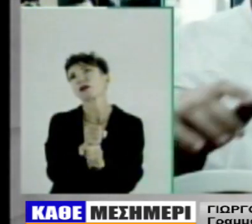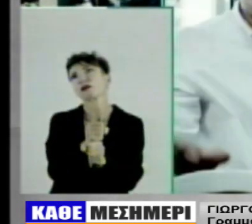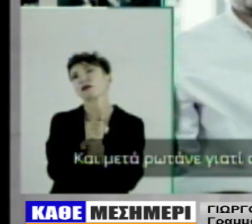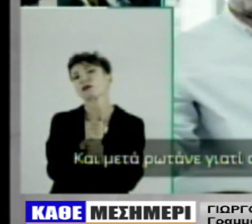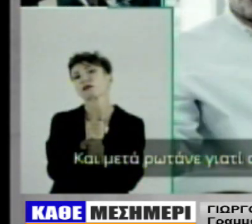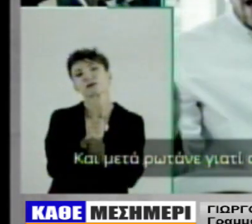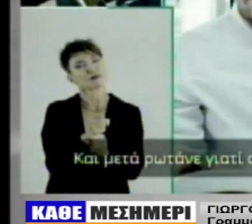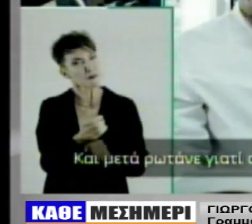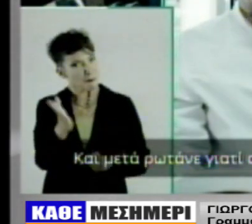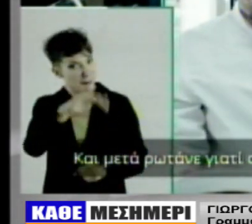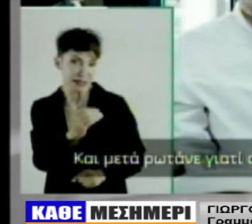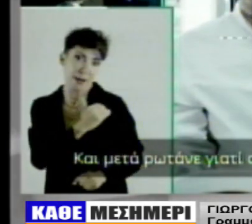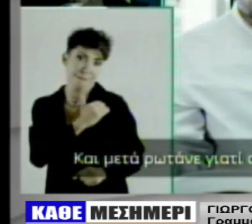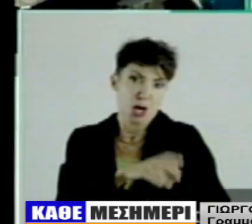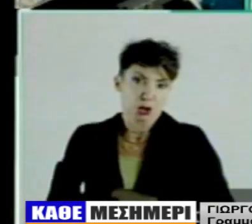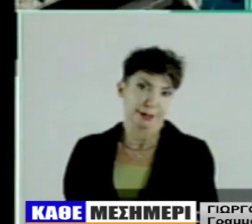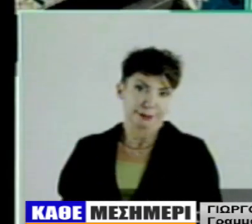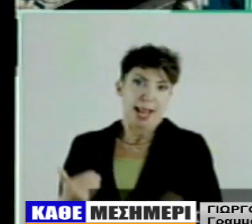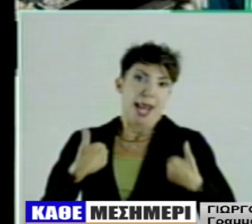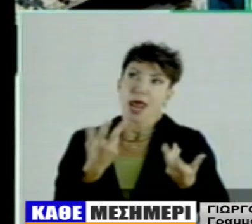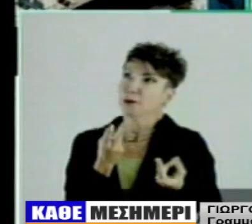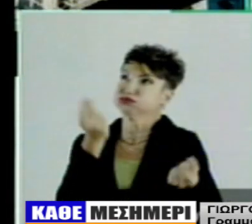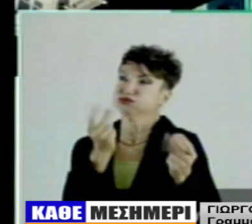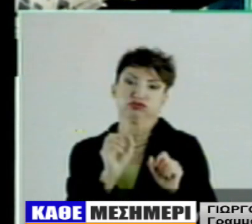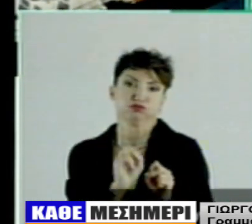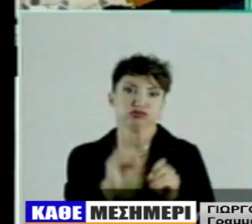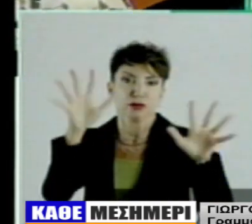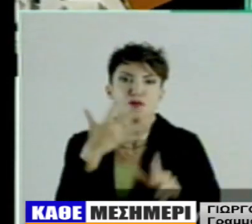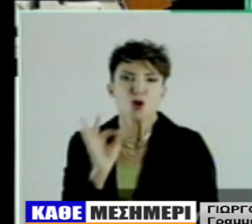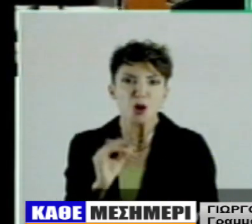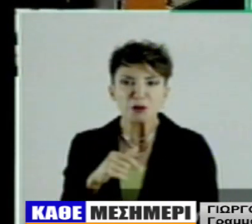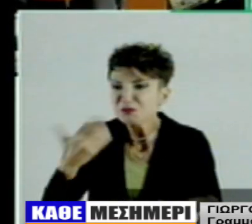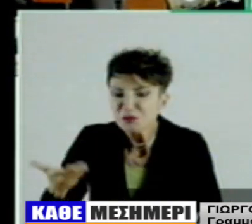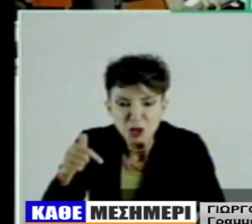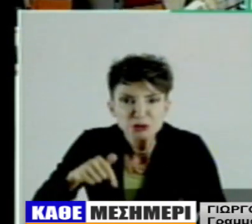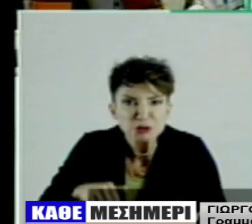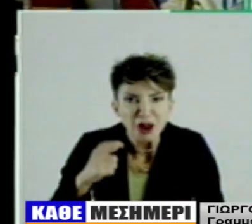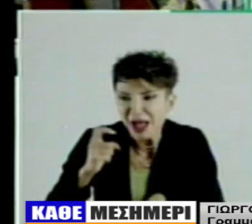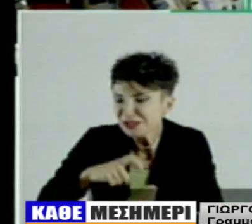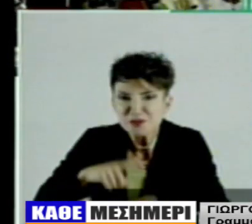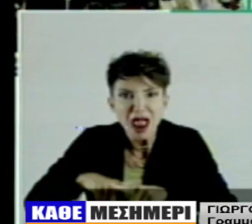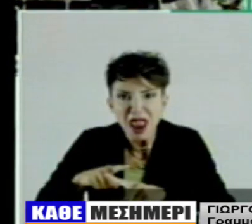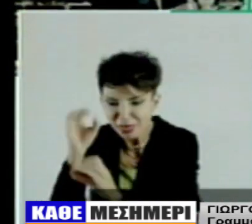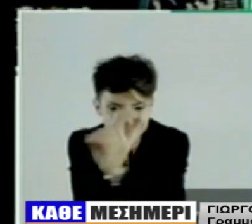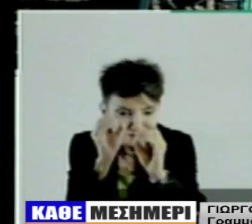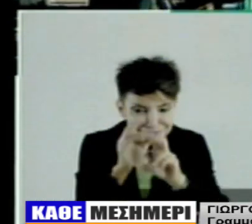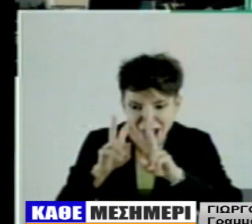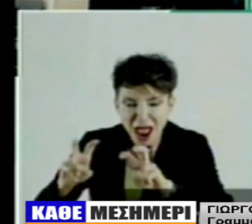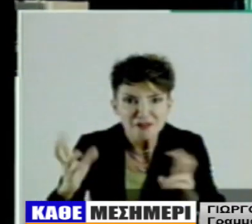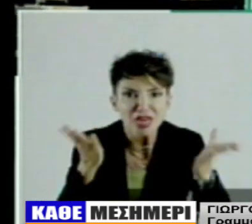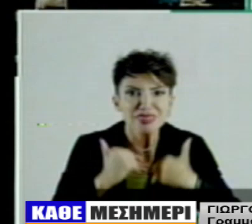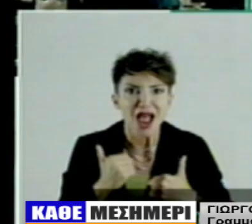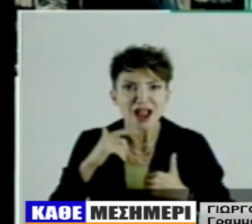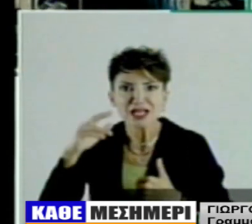ακρίβεια, κατοικία. Είναι διτό το διακύβευμα των εκλογών. Από τη μία έχουμε τις ευρωπαϊκές εκλογές οι οποίες είναι πάρα πολύ